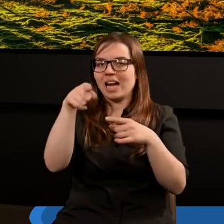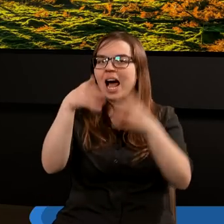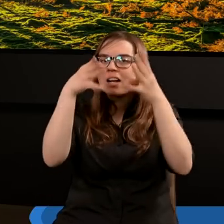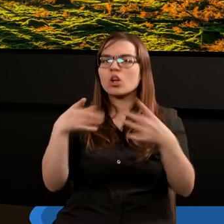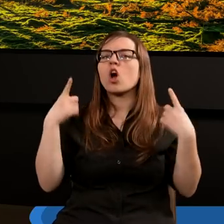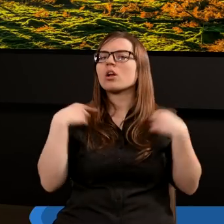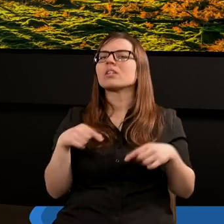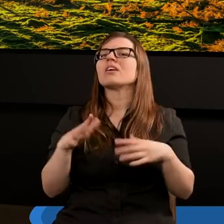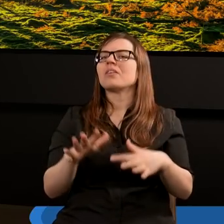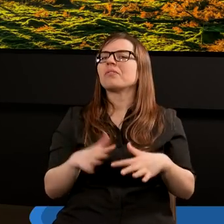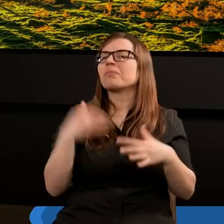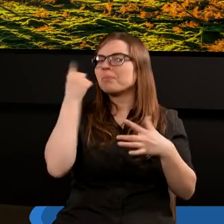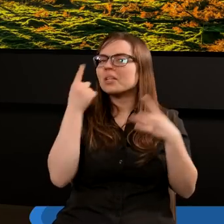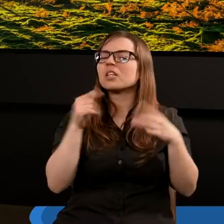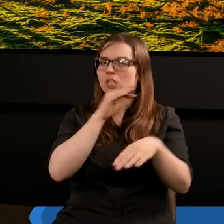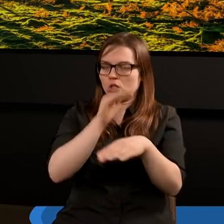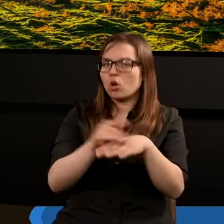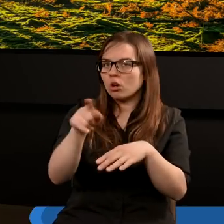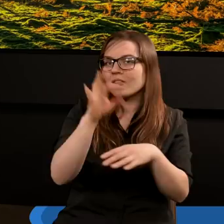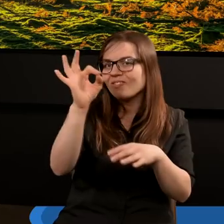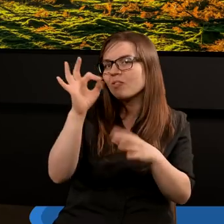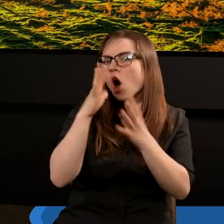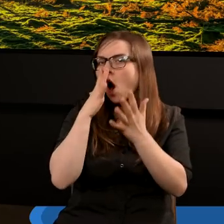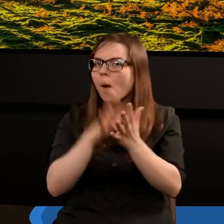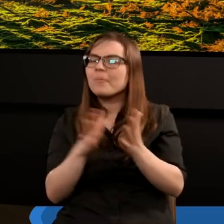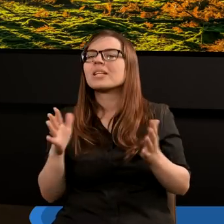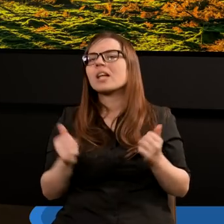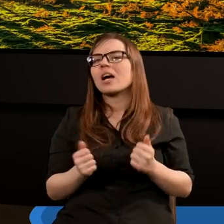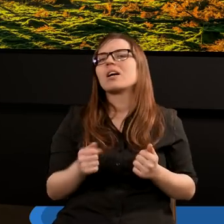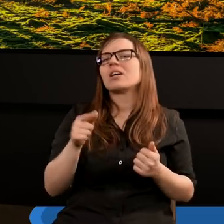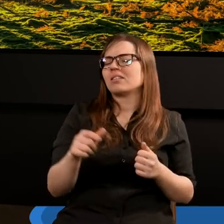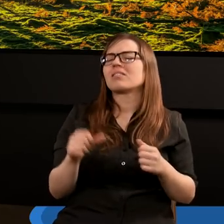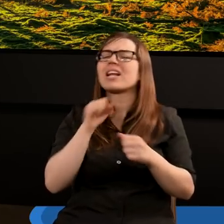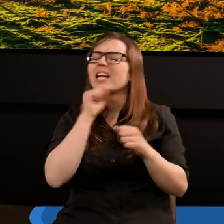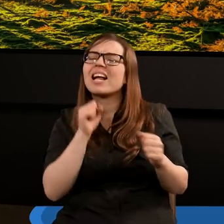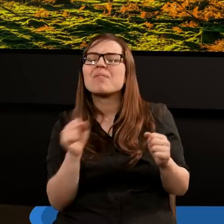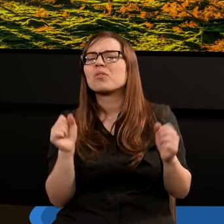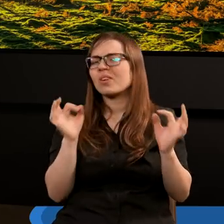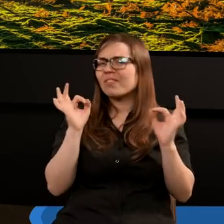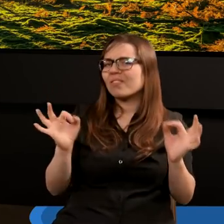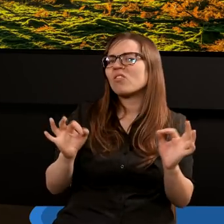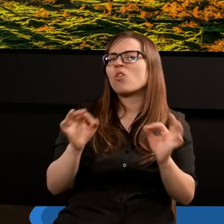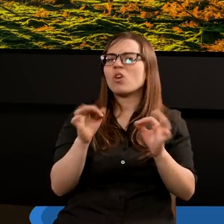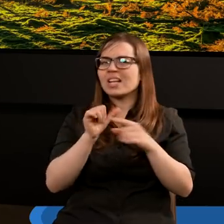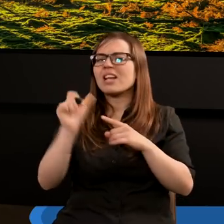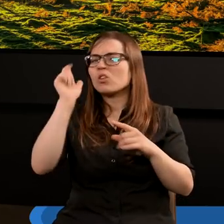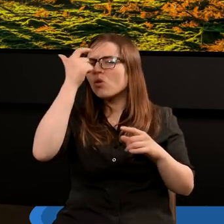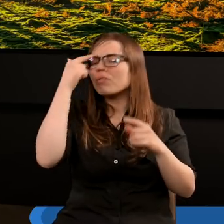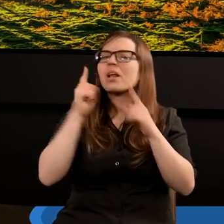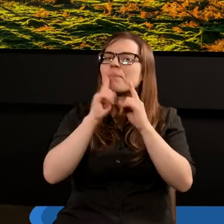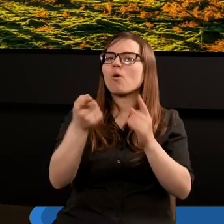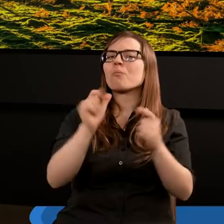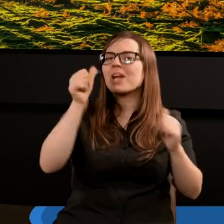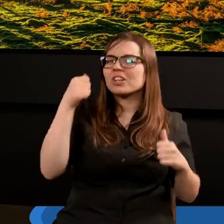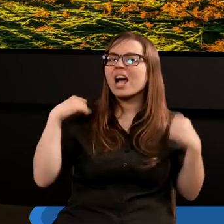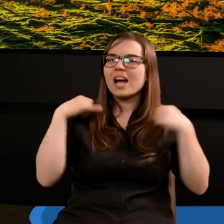dla mnie osobiście wydaje mi się, że się zgodzicie z moją opinią. Jest to absolutnie fundamentalne, to co Bóg położył poprzez